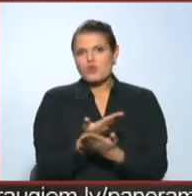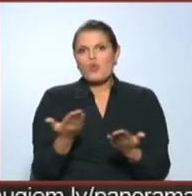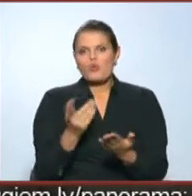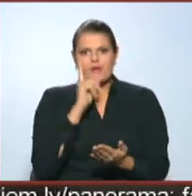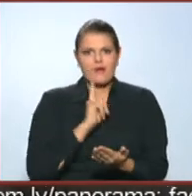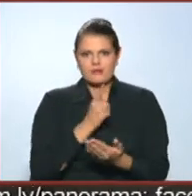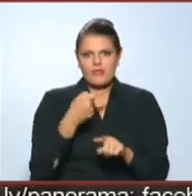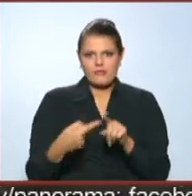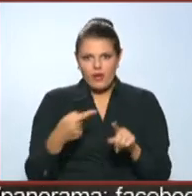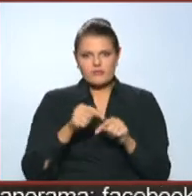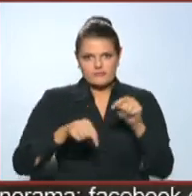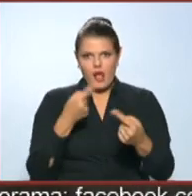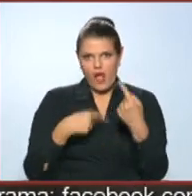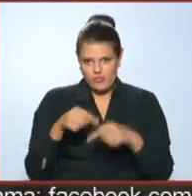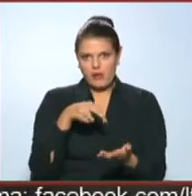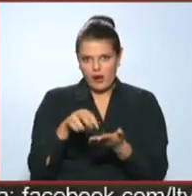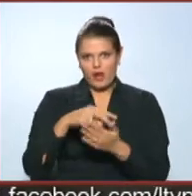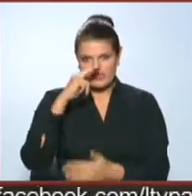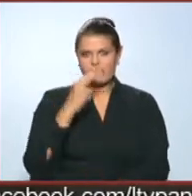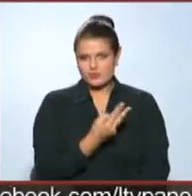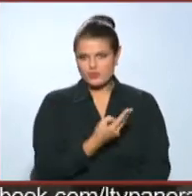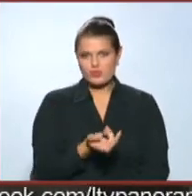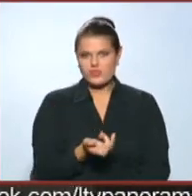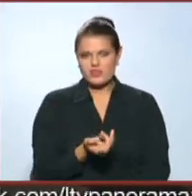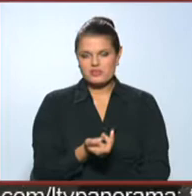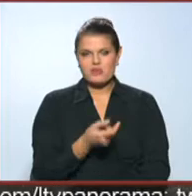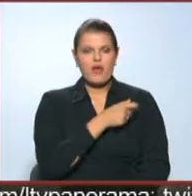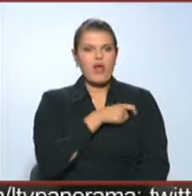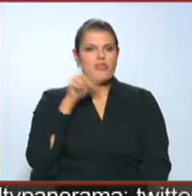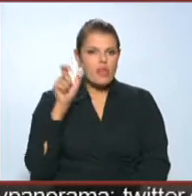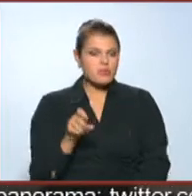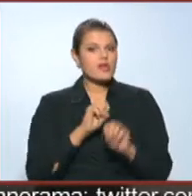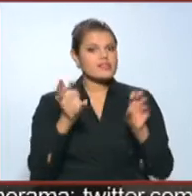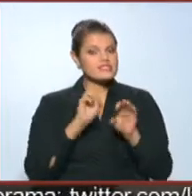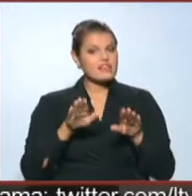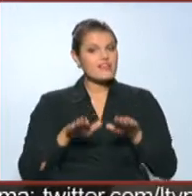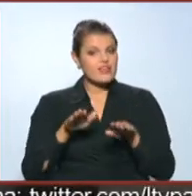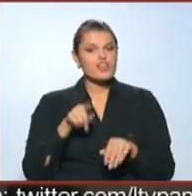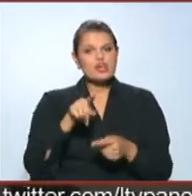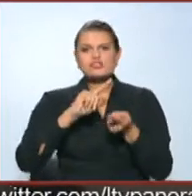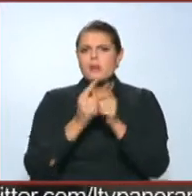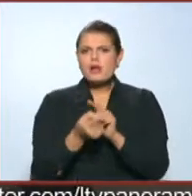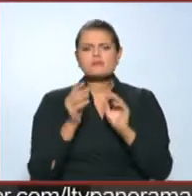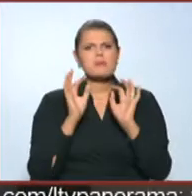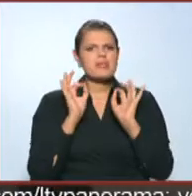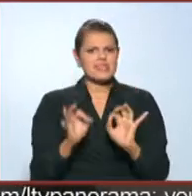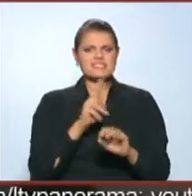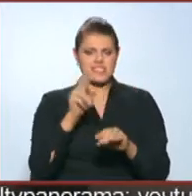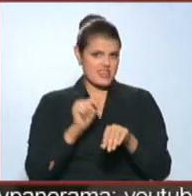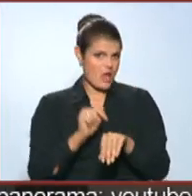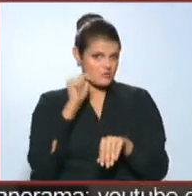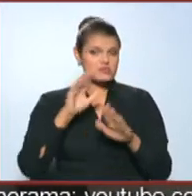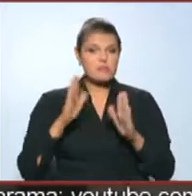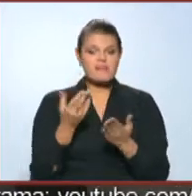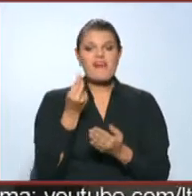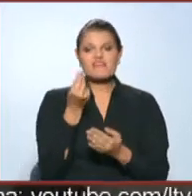piemība, tāds lūdzu soļēt atpakaļ, divas stundas. Deputāti gan skaidro, ka vietējiešies pārmaiņas pat īsti neizjutīšot,